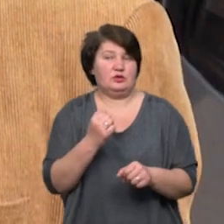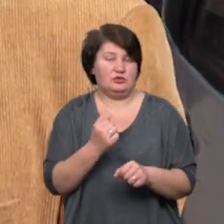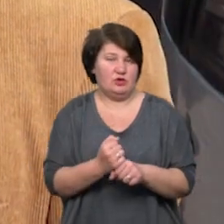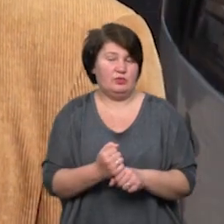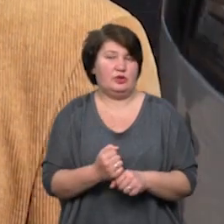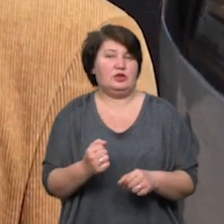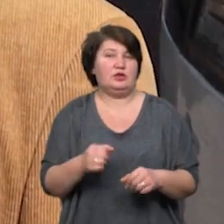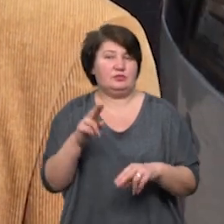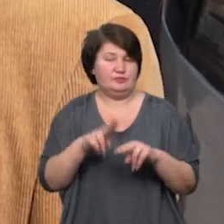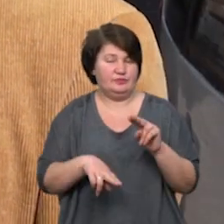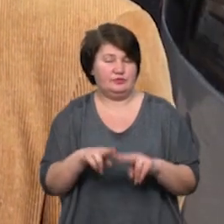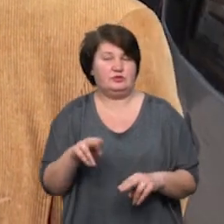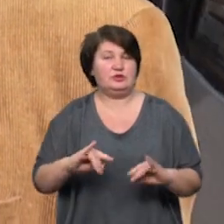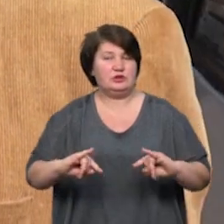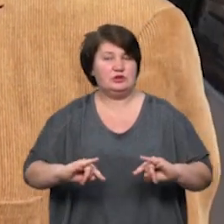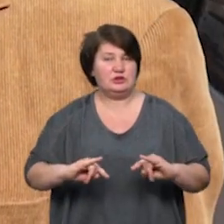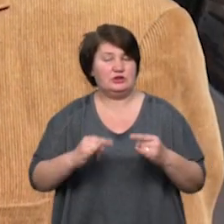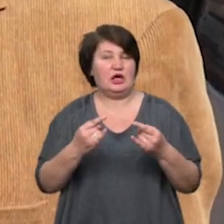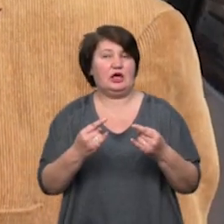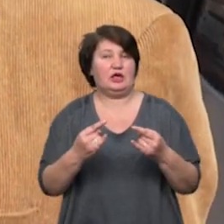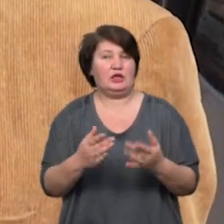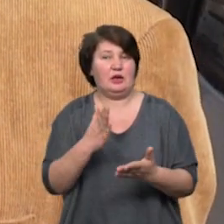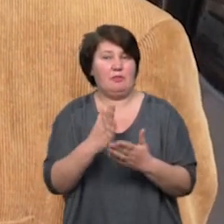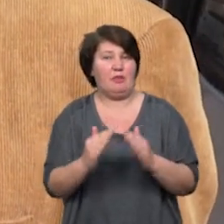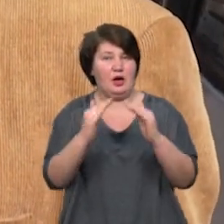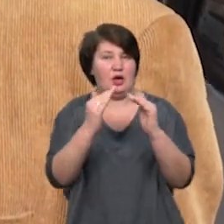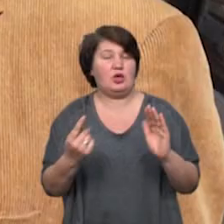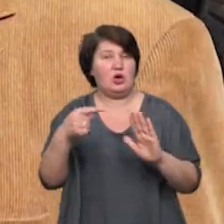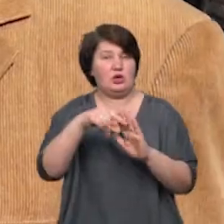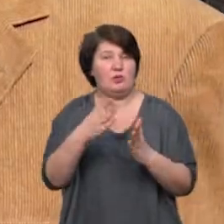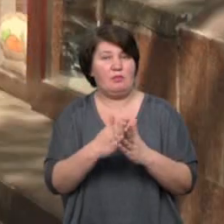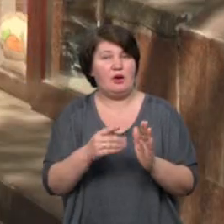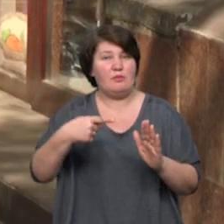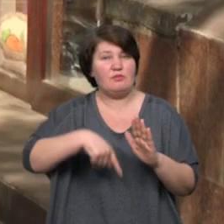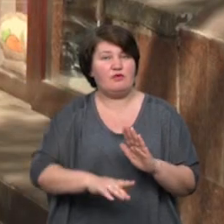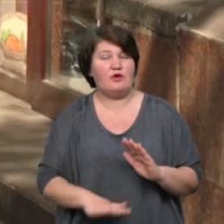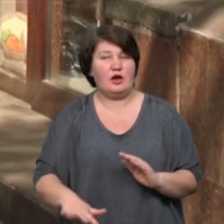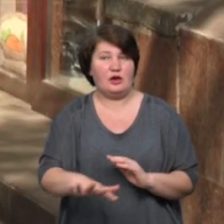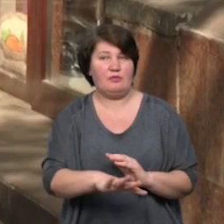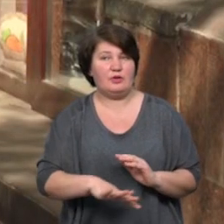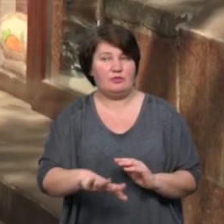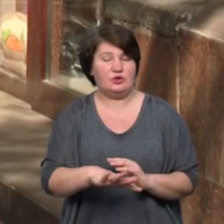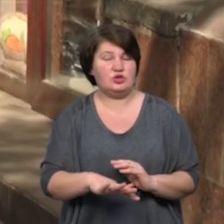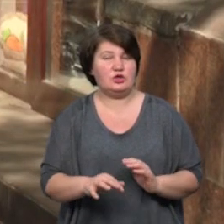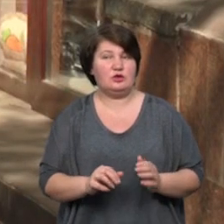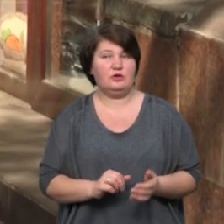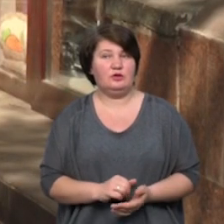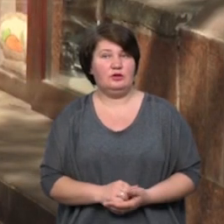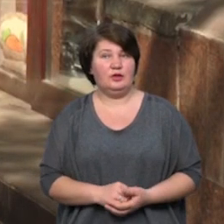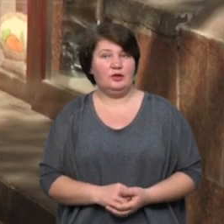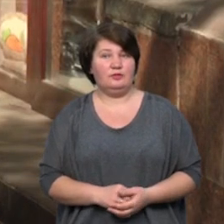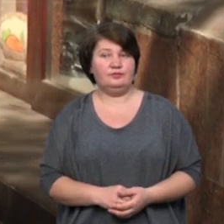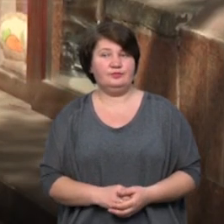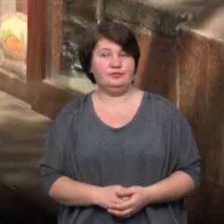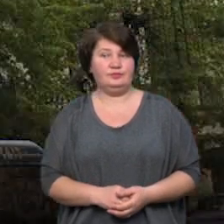збудований стеглим, має горішчі, має підвальні приміщення. Оксана Василик, Роман Кочержук.